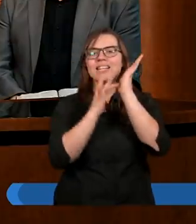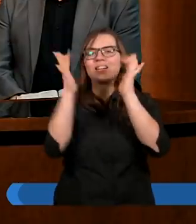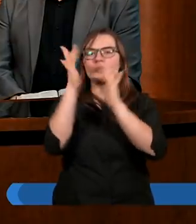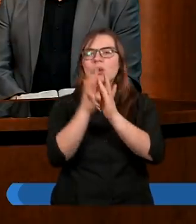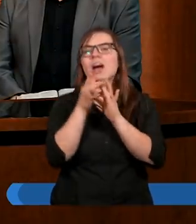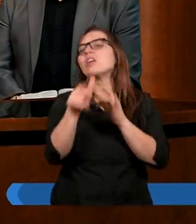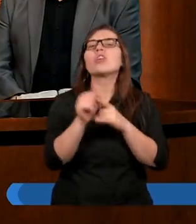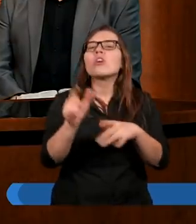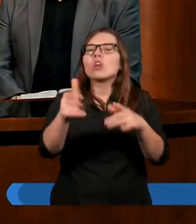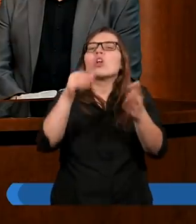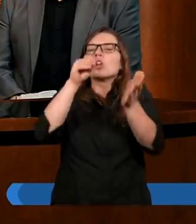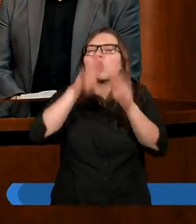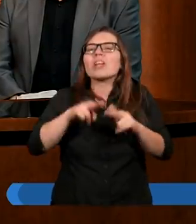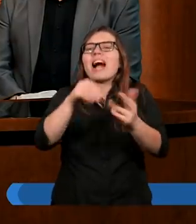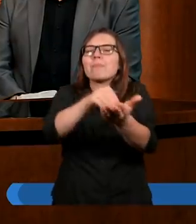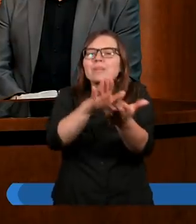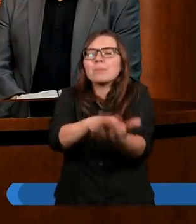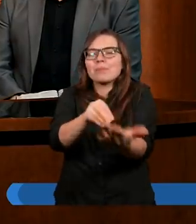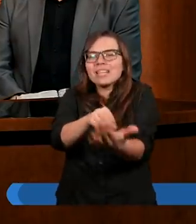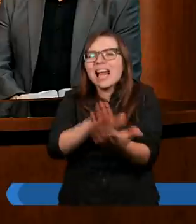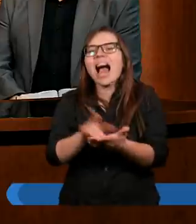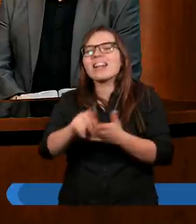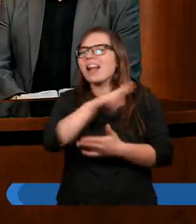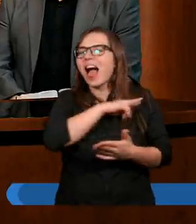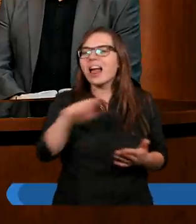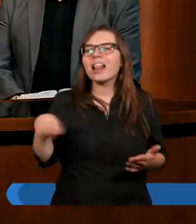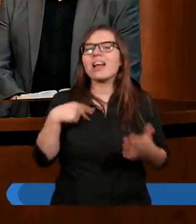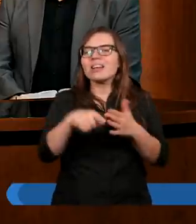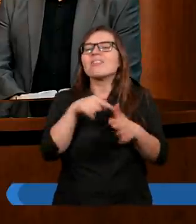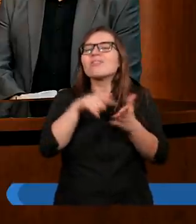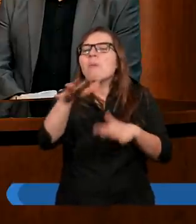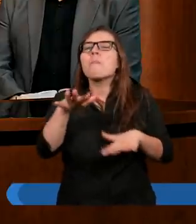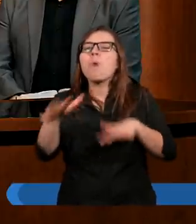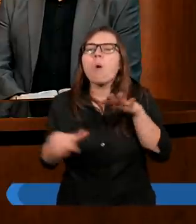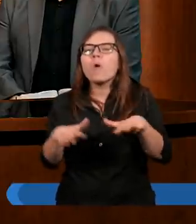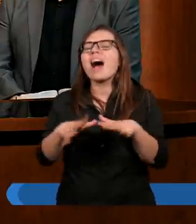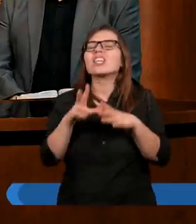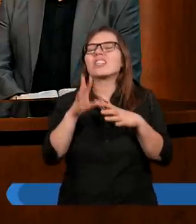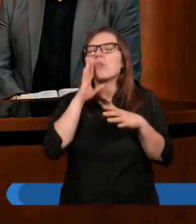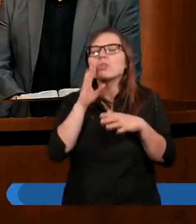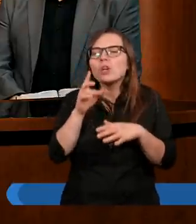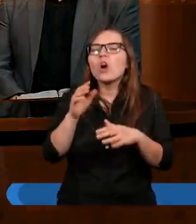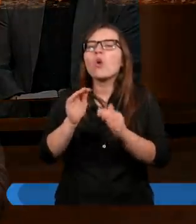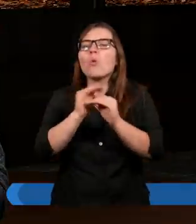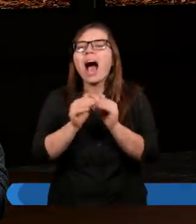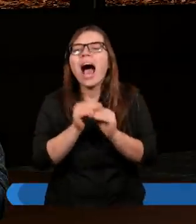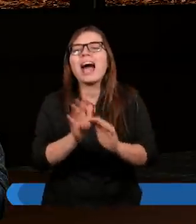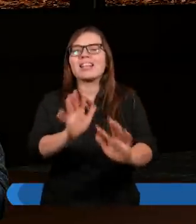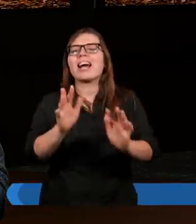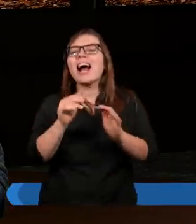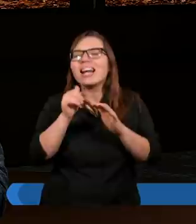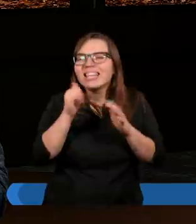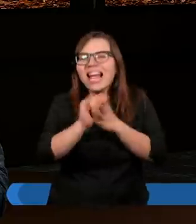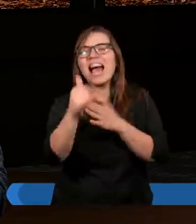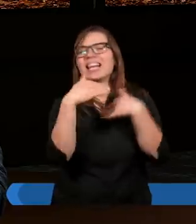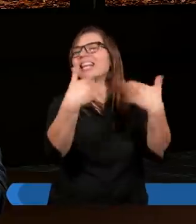ta łaska, to zostaje przypisane nam. Ta pobłażliwość, zostaje to nam przypisane.